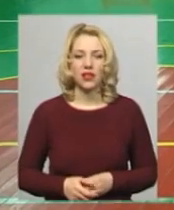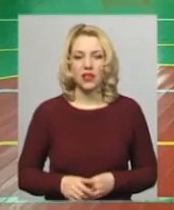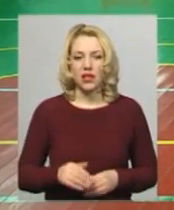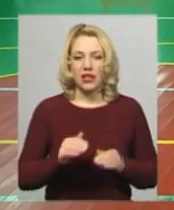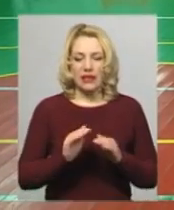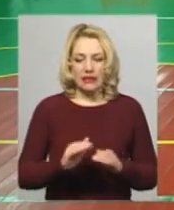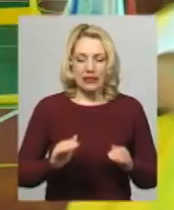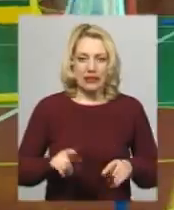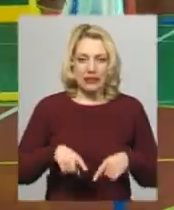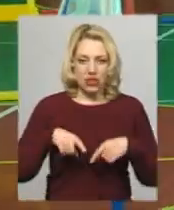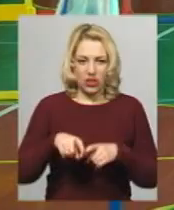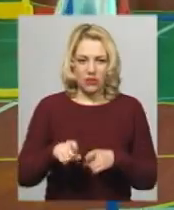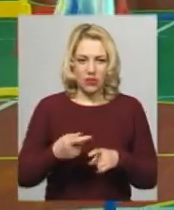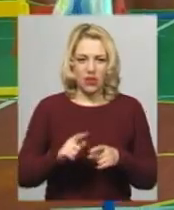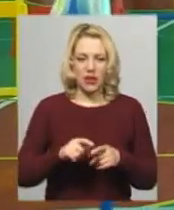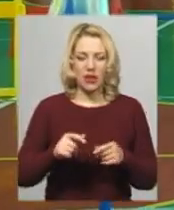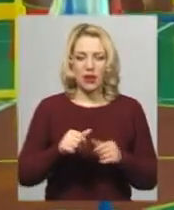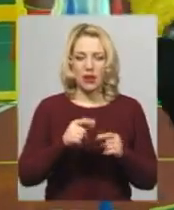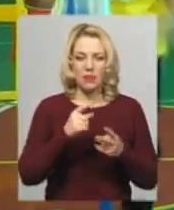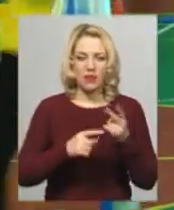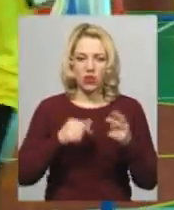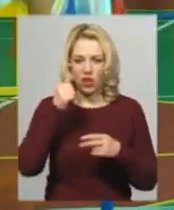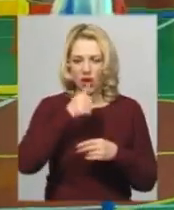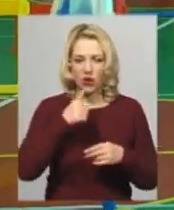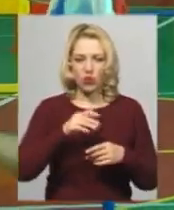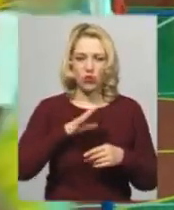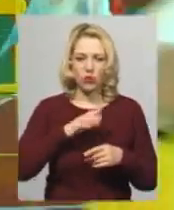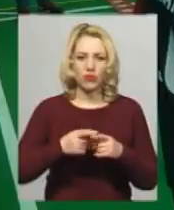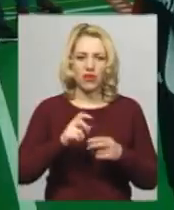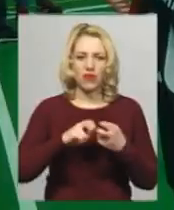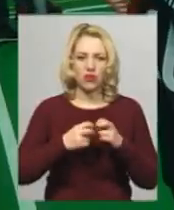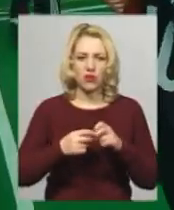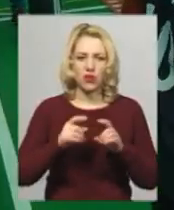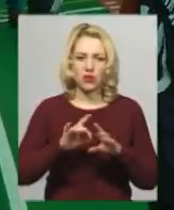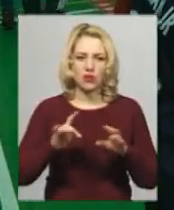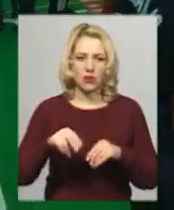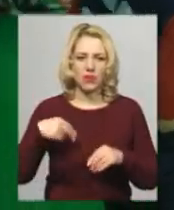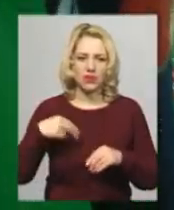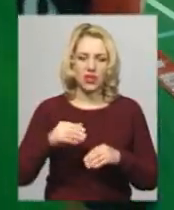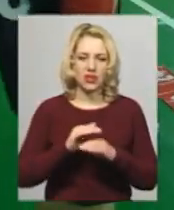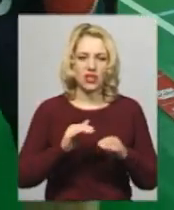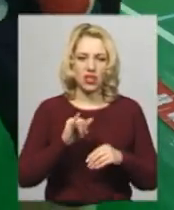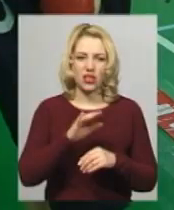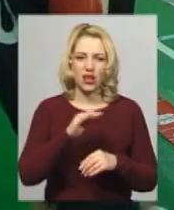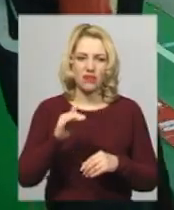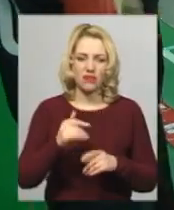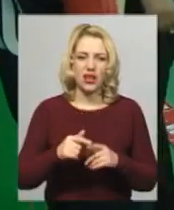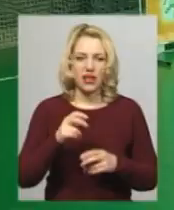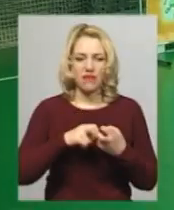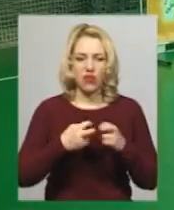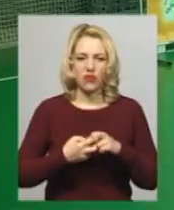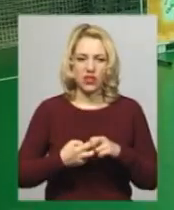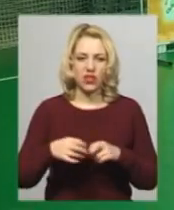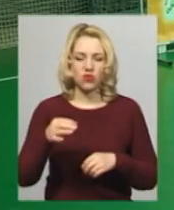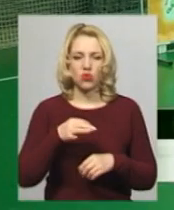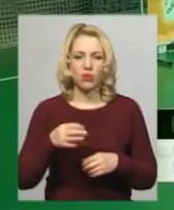атлетики ІАФ перші пройшли три роки тому у Івано-Франківського, розповідає президент федерації дитячої атлетики ІАФ у Франківській області Віталій Метежко.